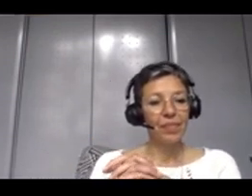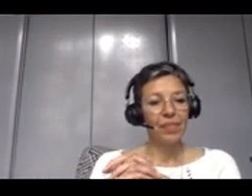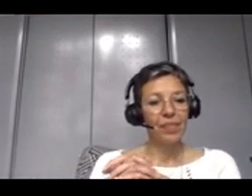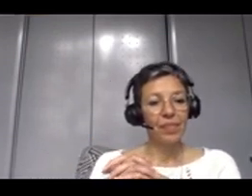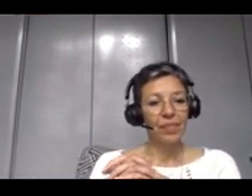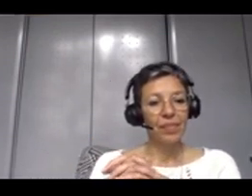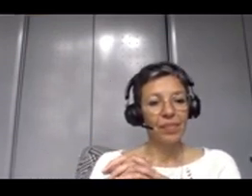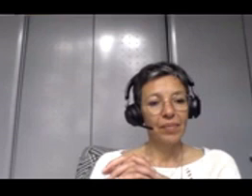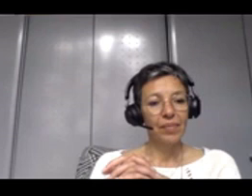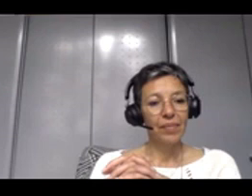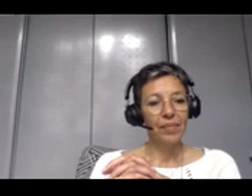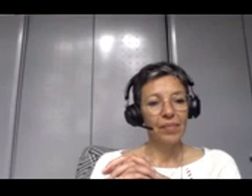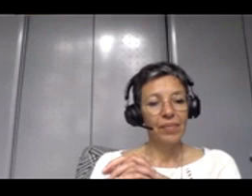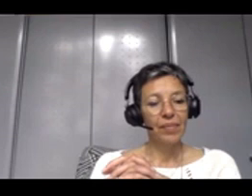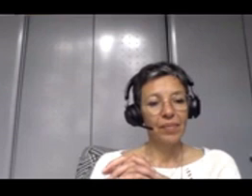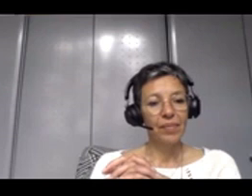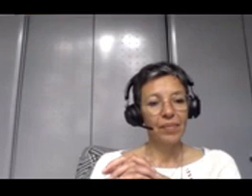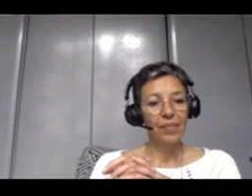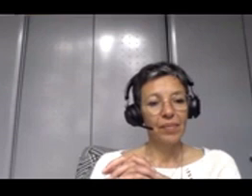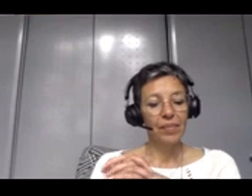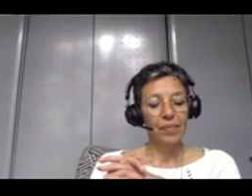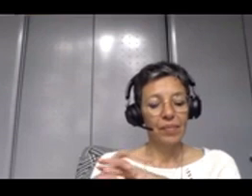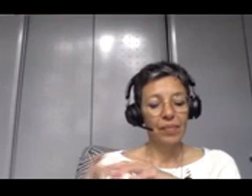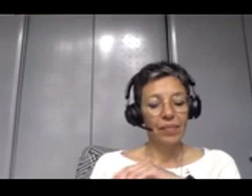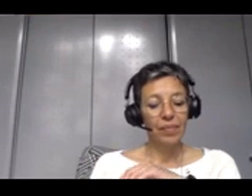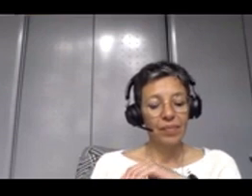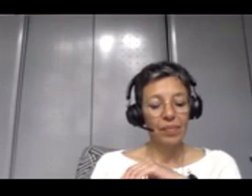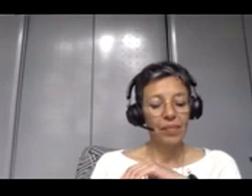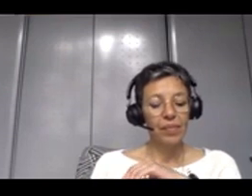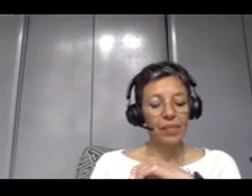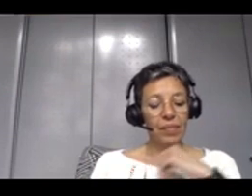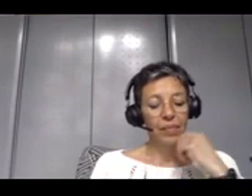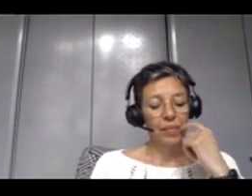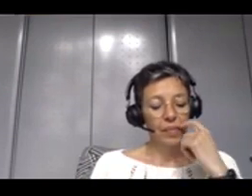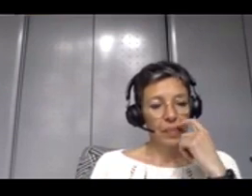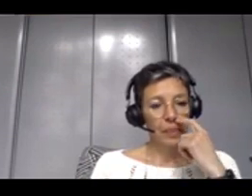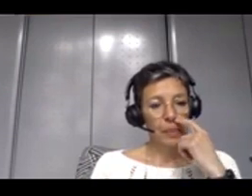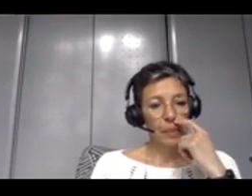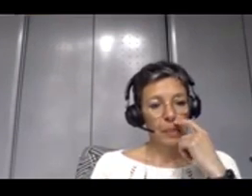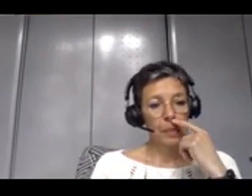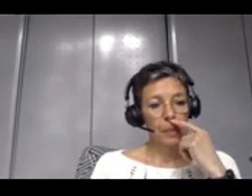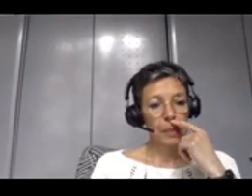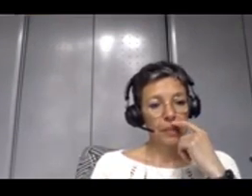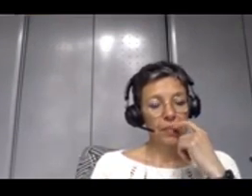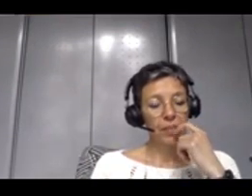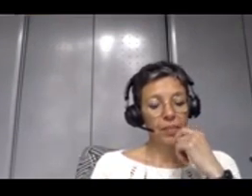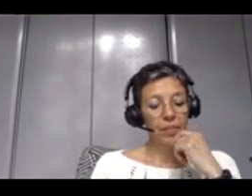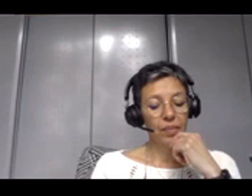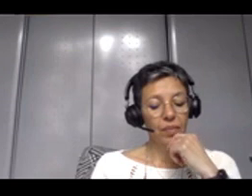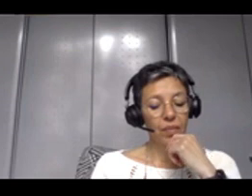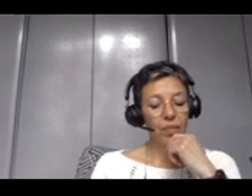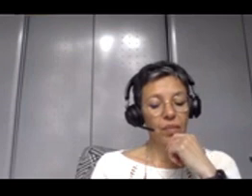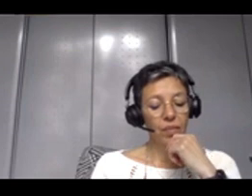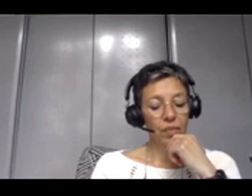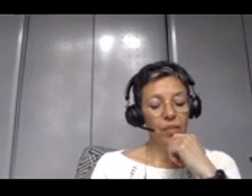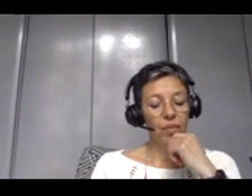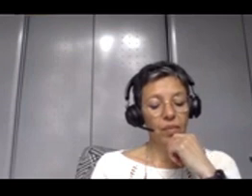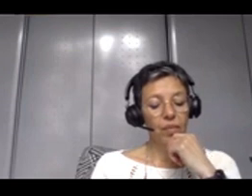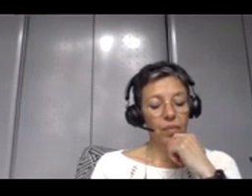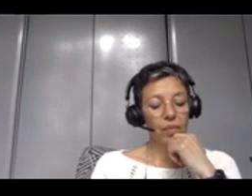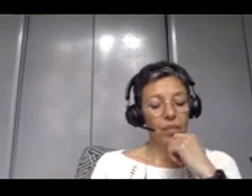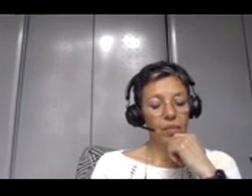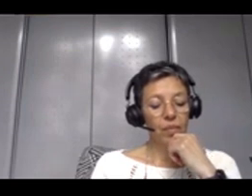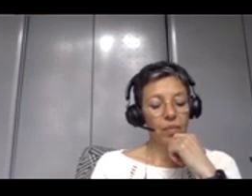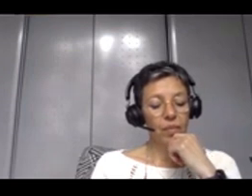notions ou concepts ou outils qui sont dans la partie 1 mais je pense que vous êtes familiarisés avec